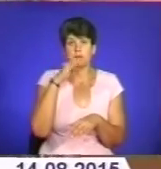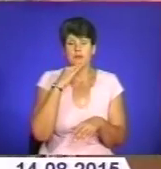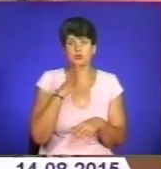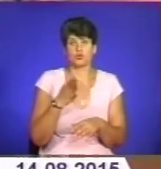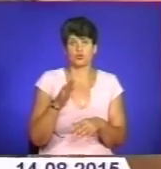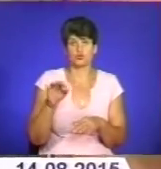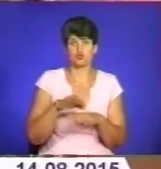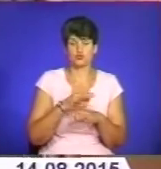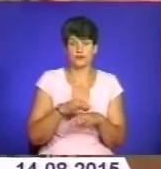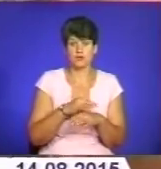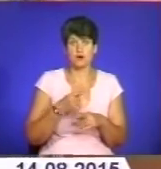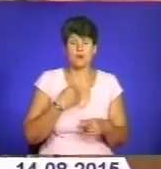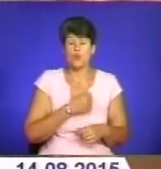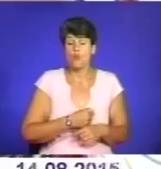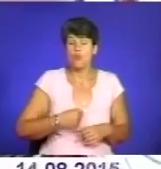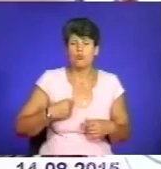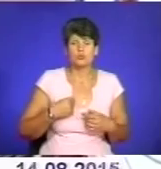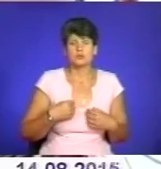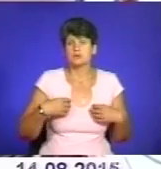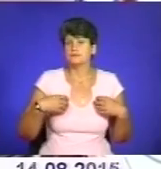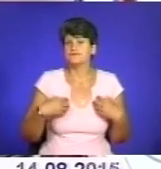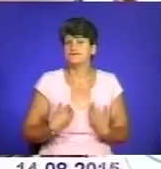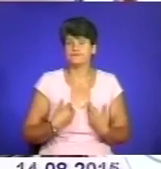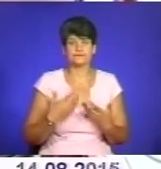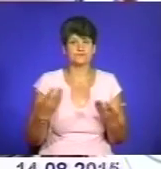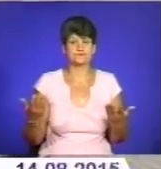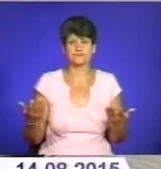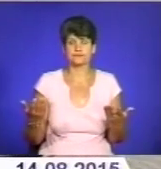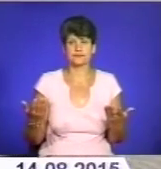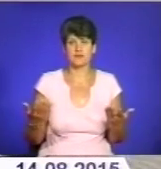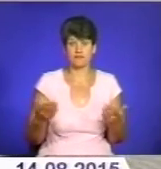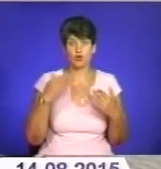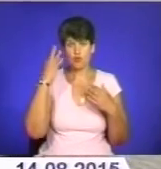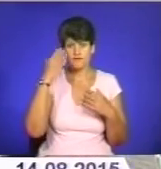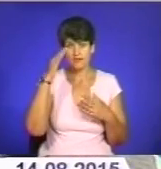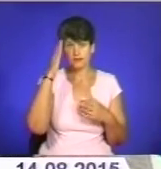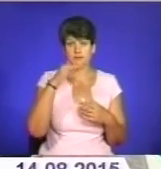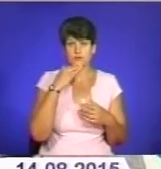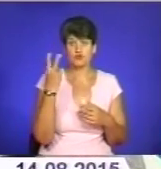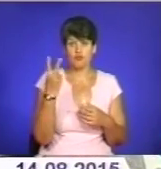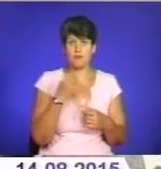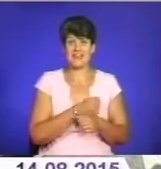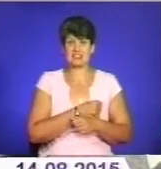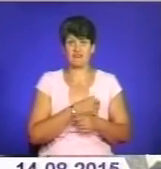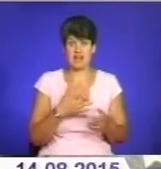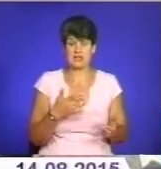Жінка розповідає, обуренню та розчаруванню не було меж. Ви уявіть, як батько з двома інфарктами